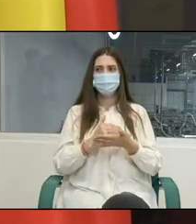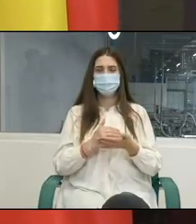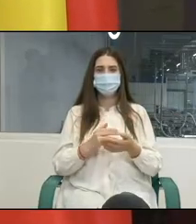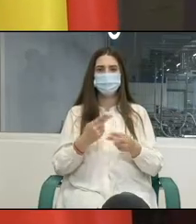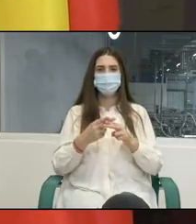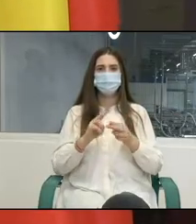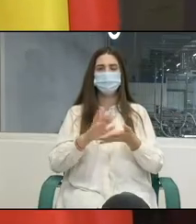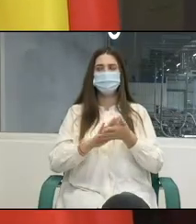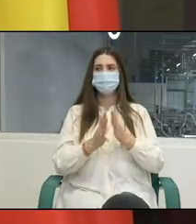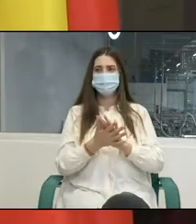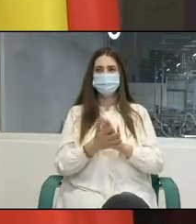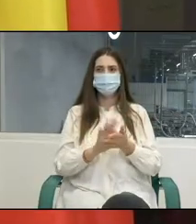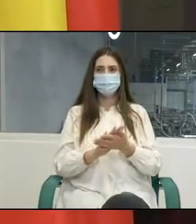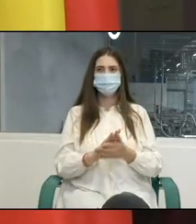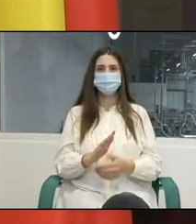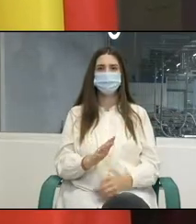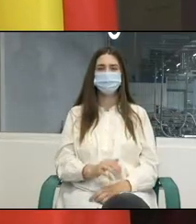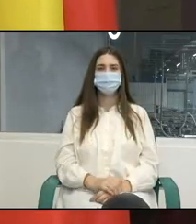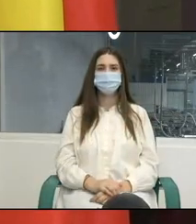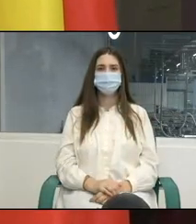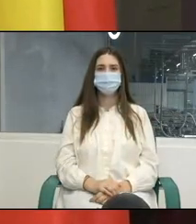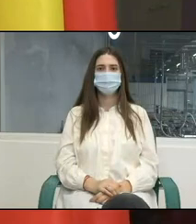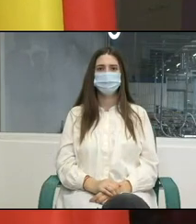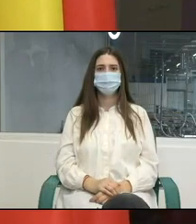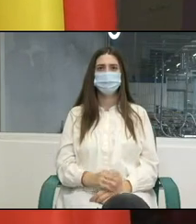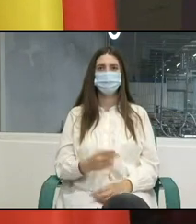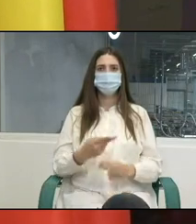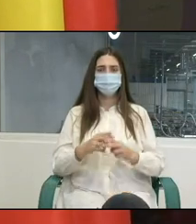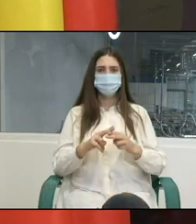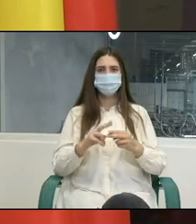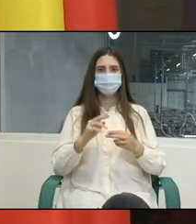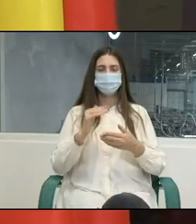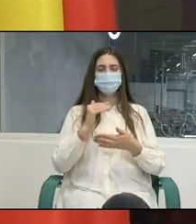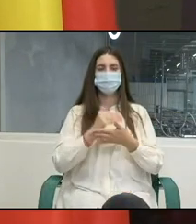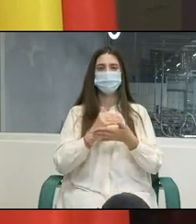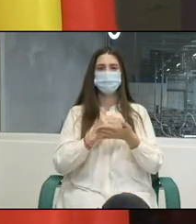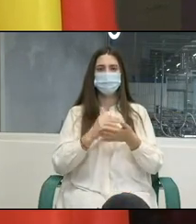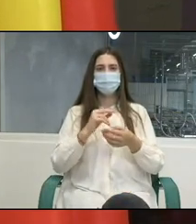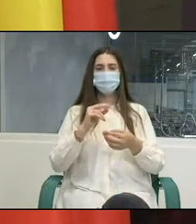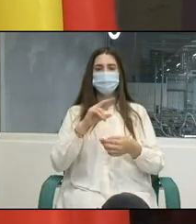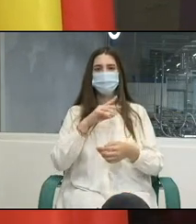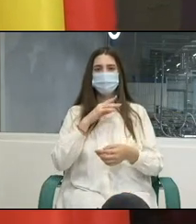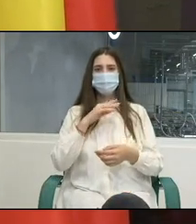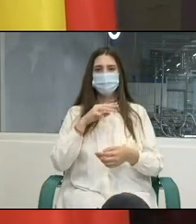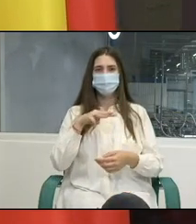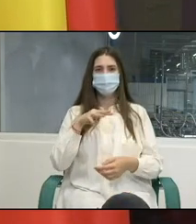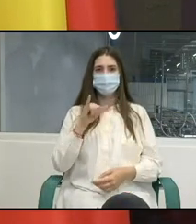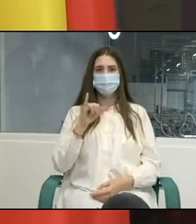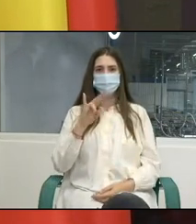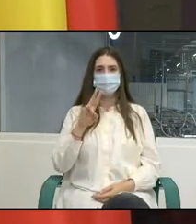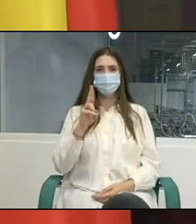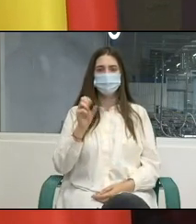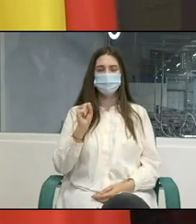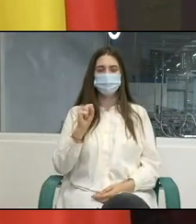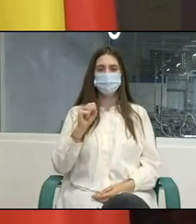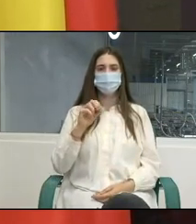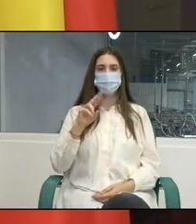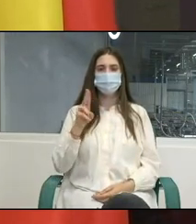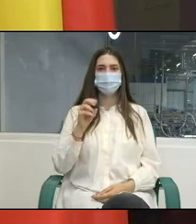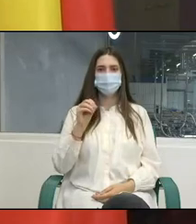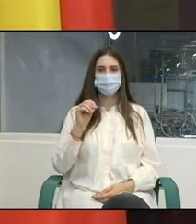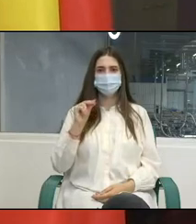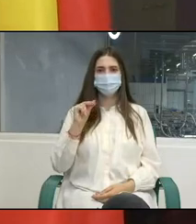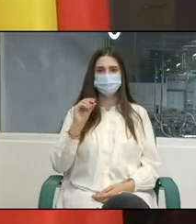pentru implementarea programului de țară pentru muncă decentă anii 2021 2024